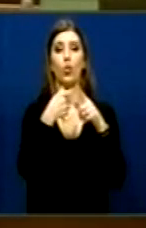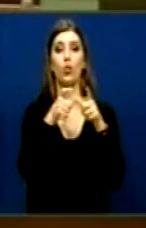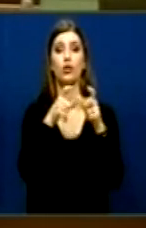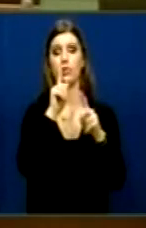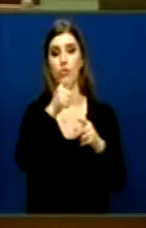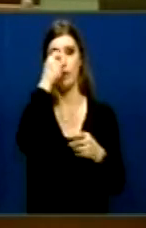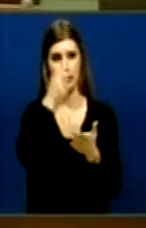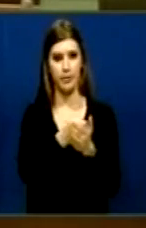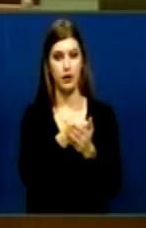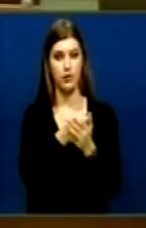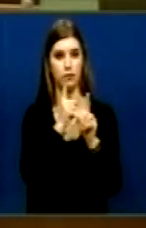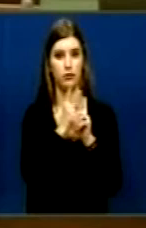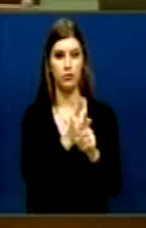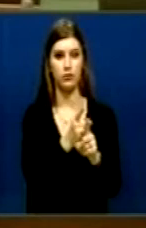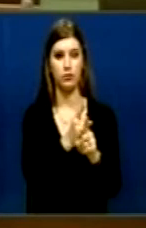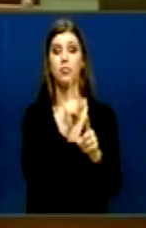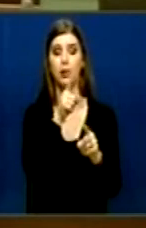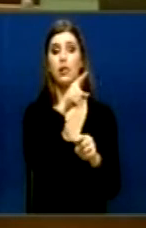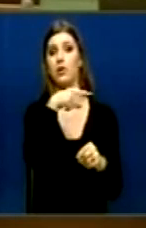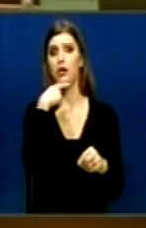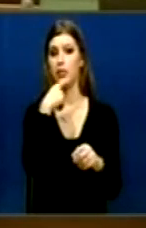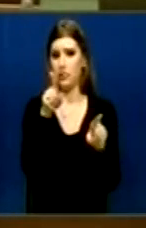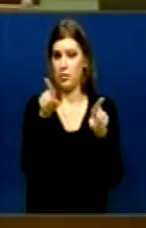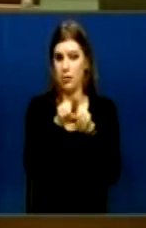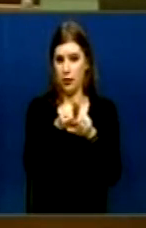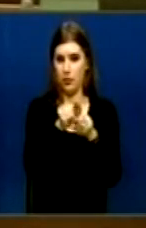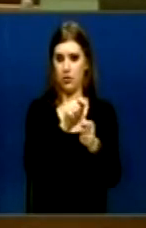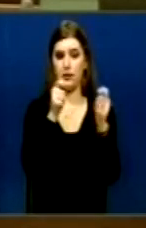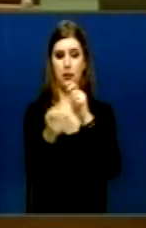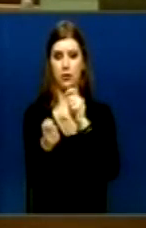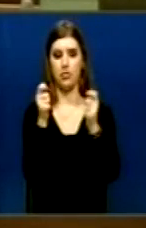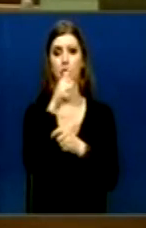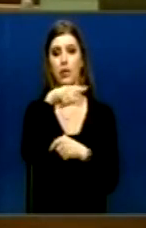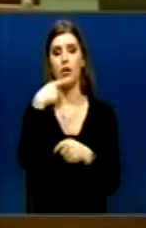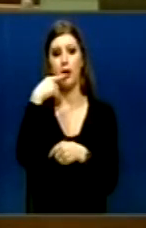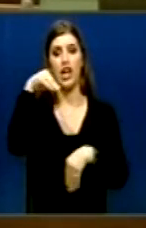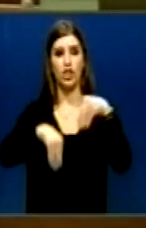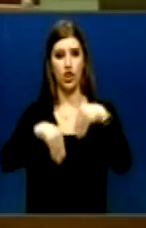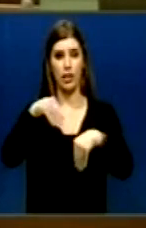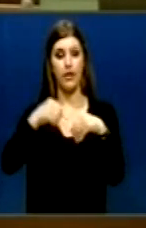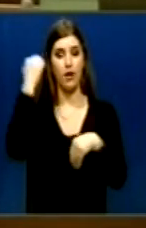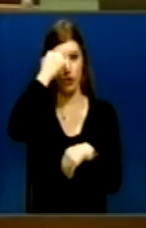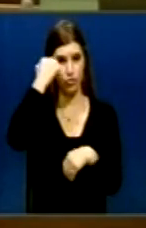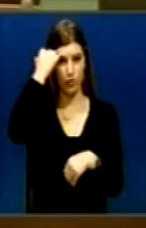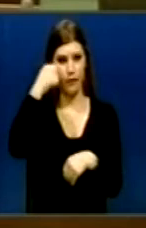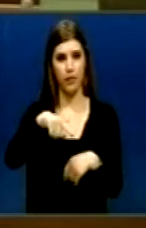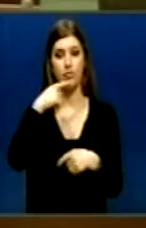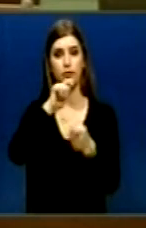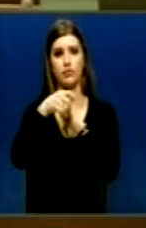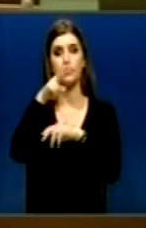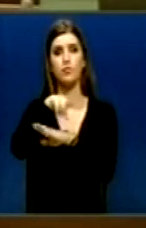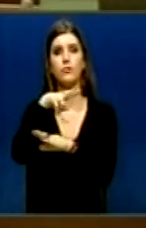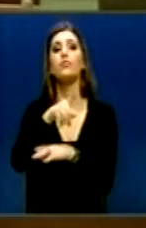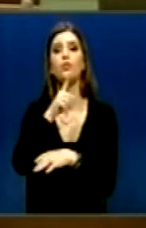kryministrë dhe a fa që Tash më ka pranuar Që sjedhjet në Kosovë Të organizohen nga Osërbeja Për pjesë saktuar të